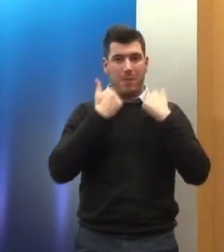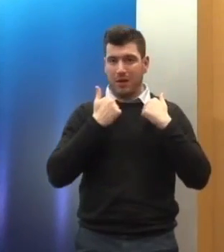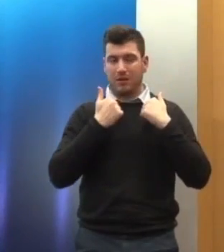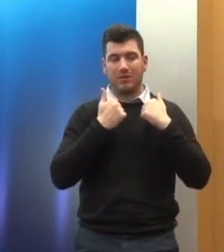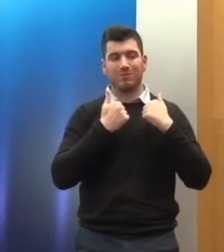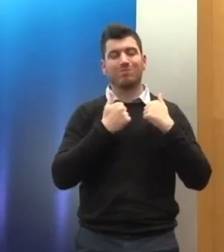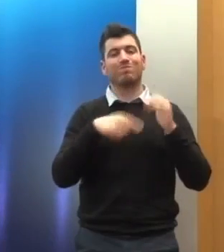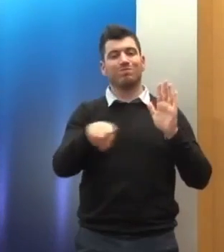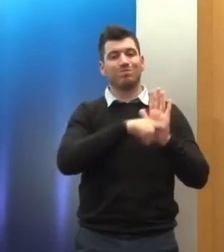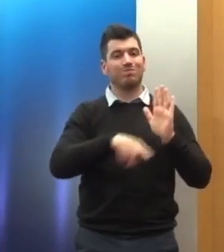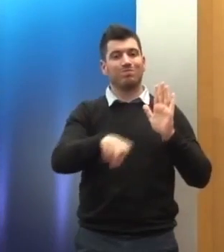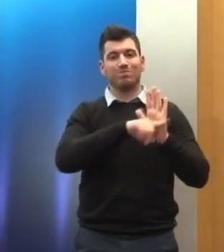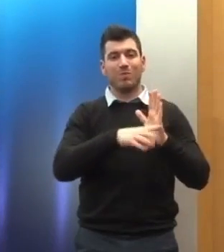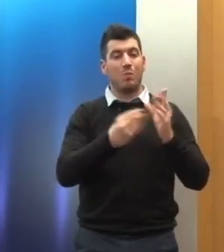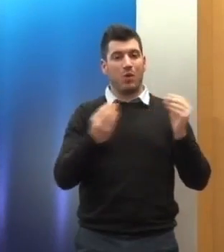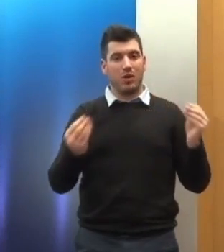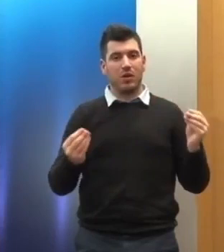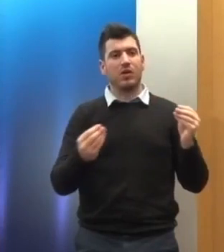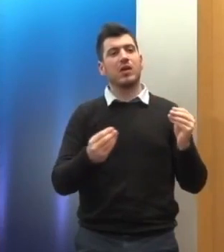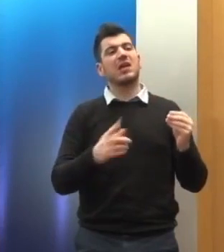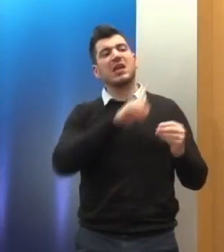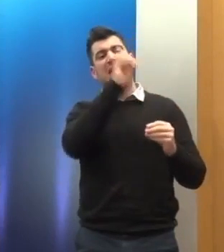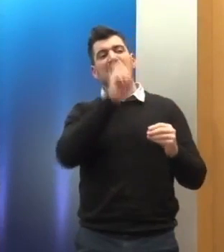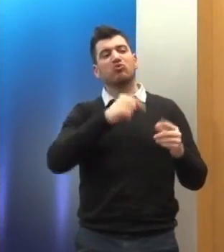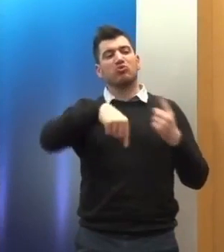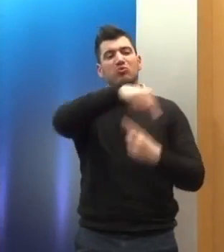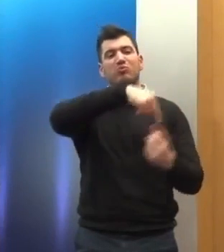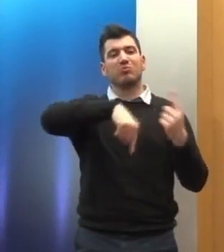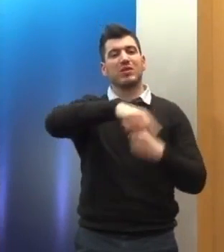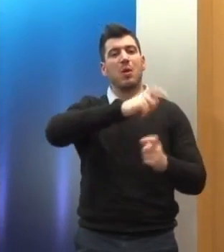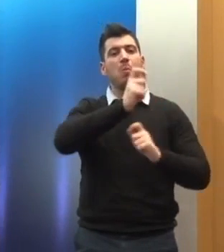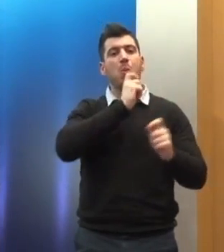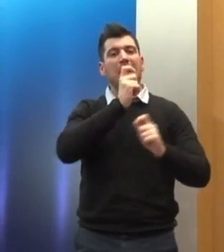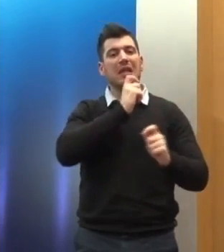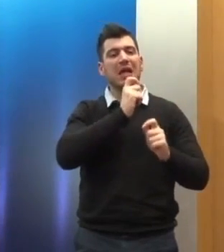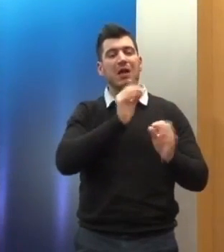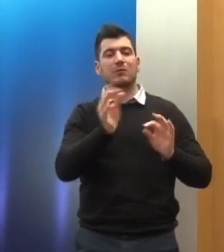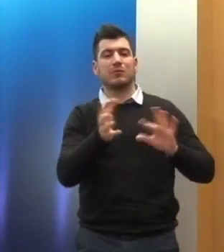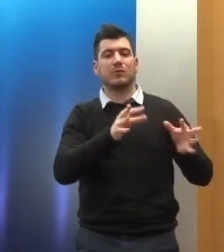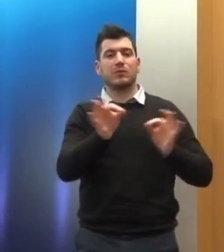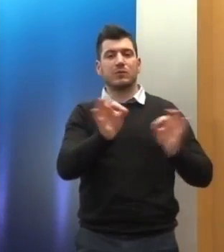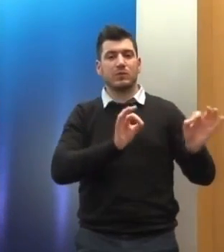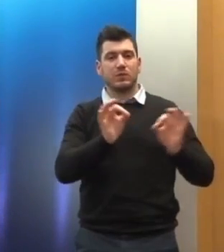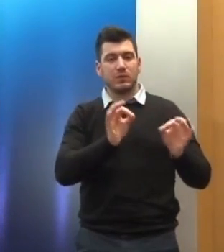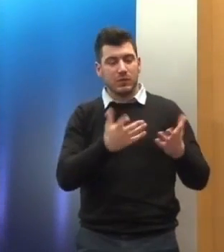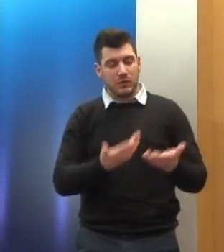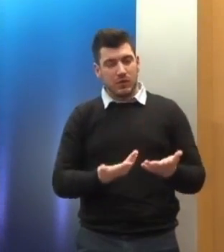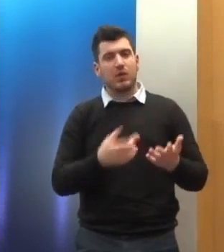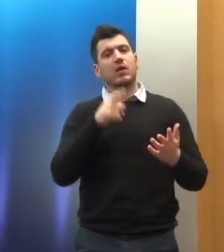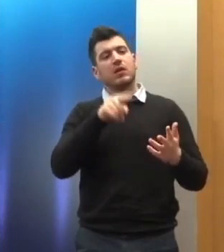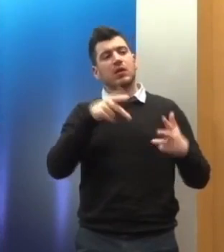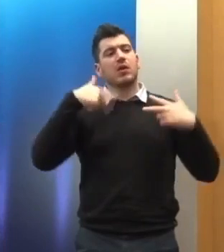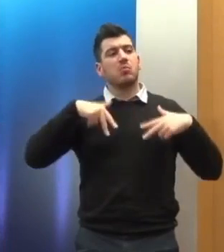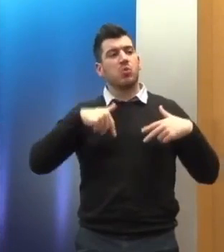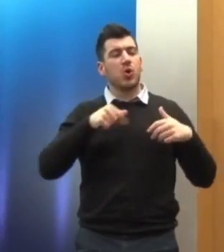τίθενται και άλλα ζητήματα πολιτικής φύσεως και αρμοδιότητας του Υπουργείου Δικαιοσύνης και του Υπουργείου Εξωτερικών.